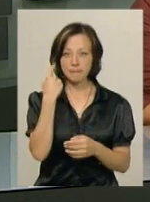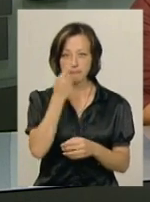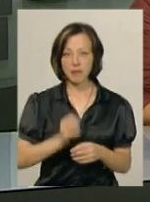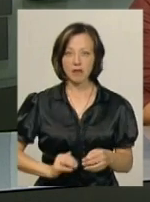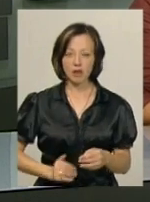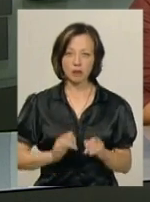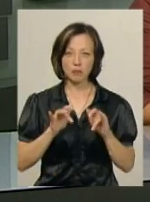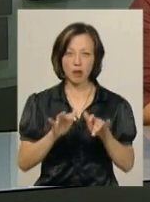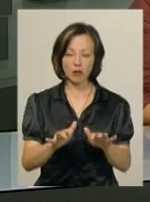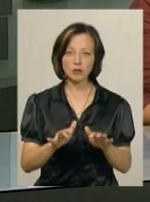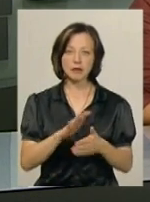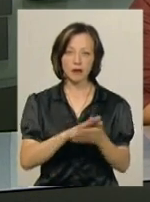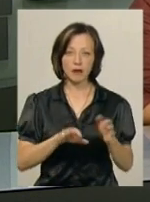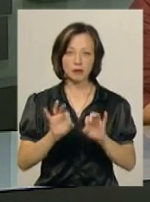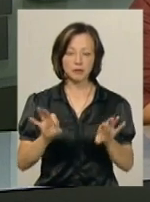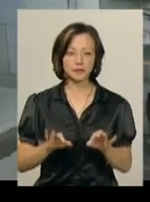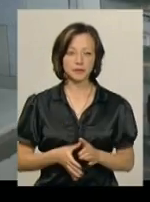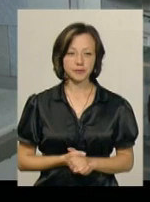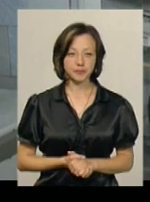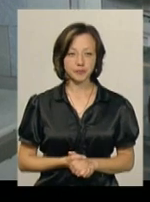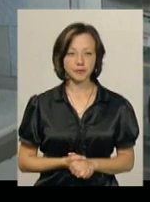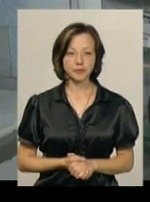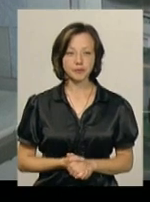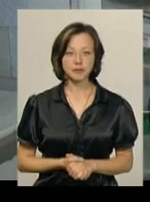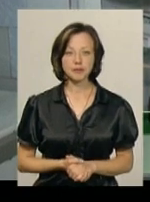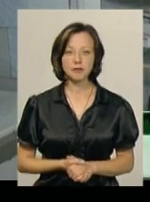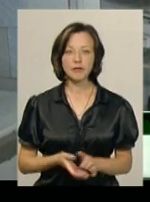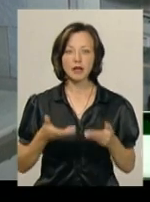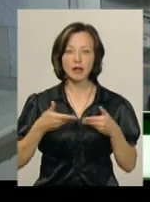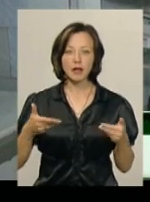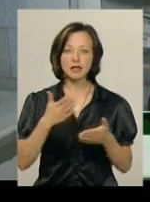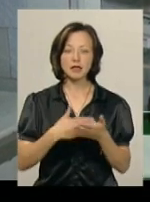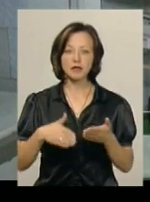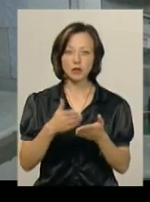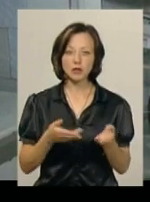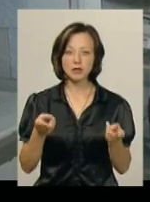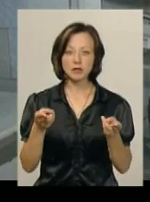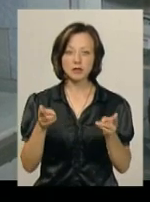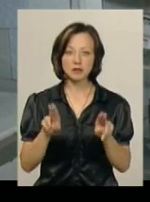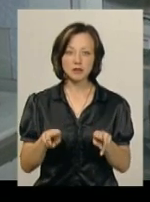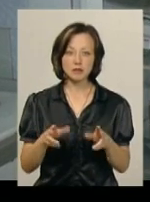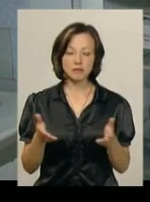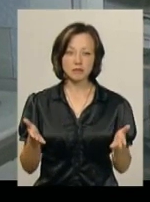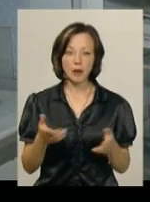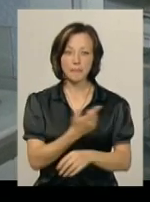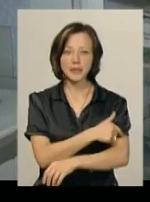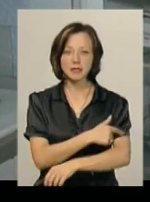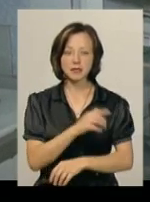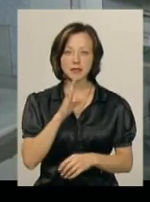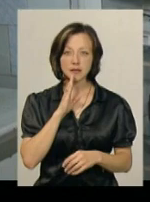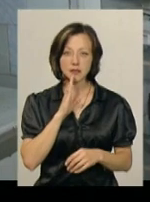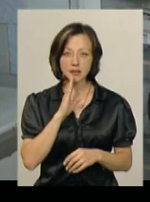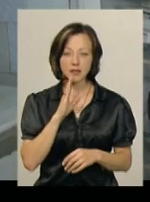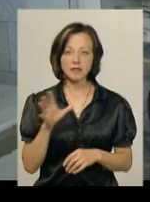практикою. Михайло Жила далі. Нас ліквідовують і обіщаю стати не більшими. Медсестрі Анастасії